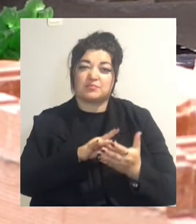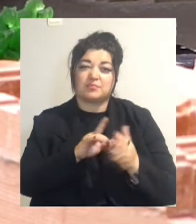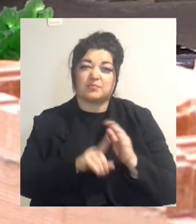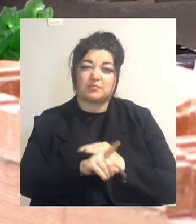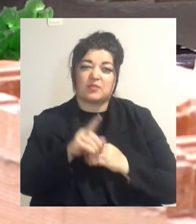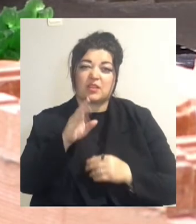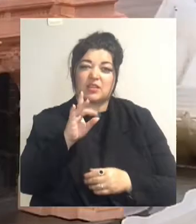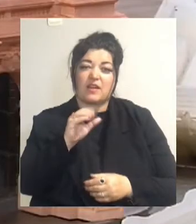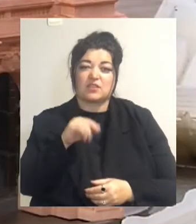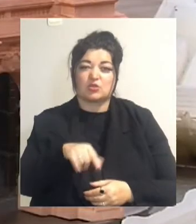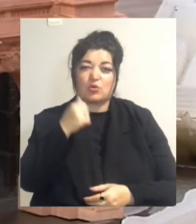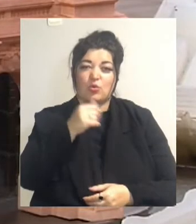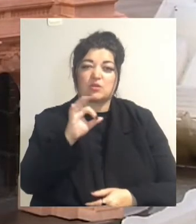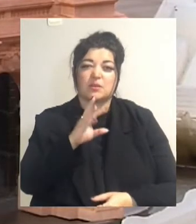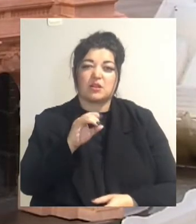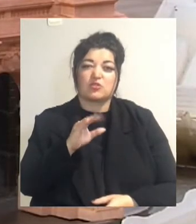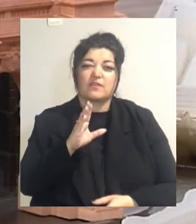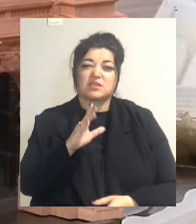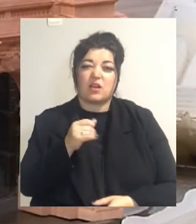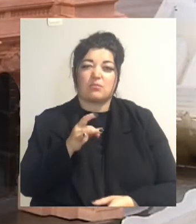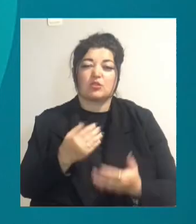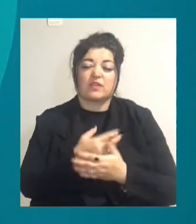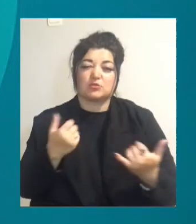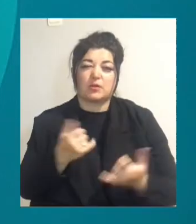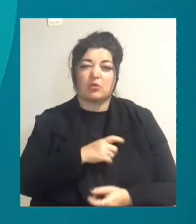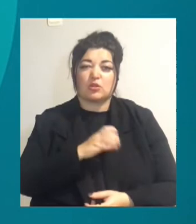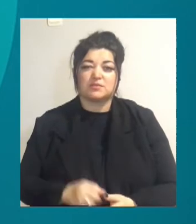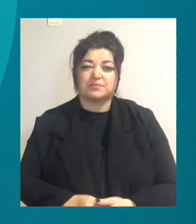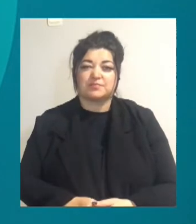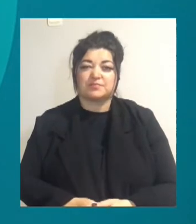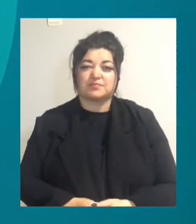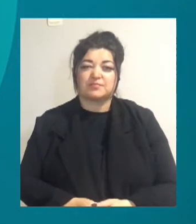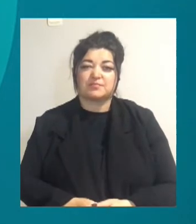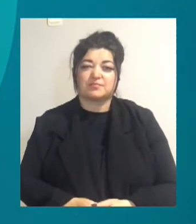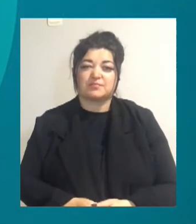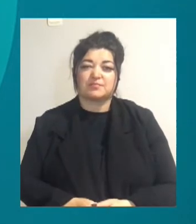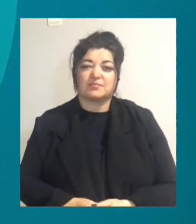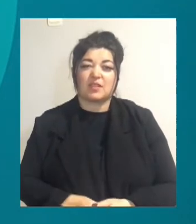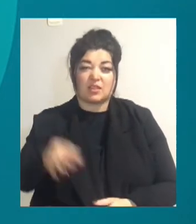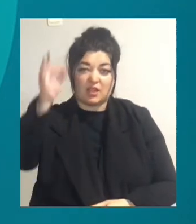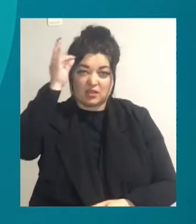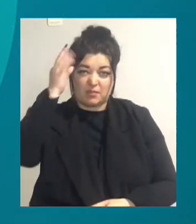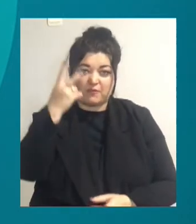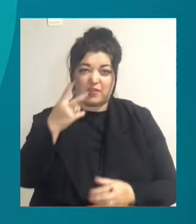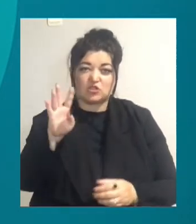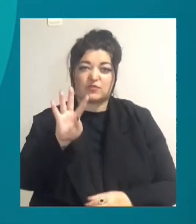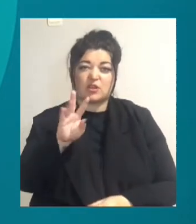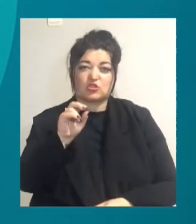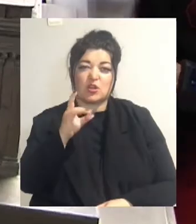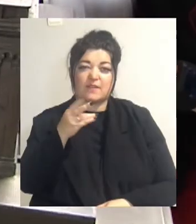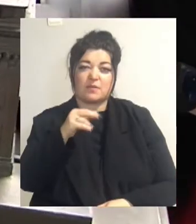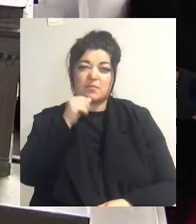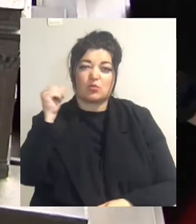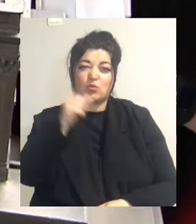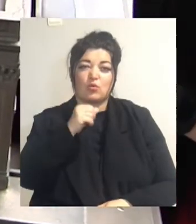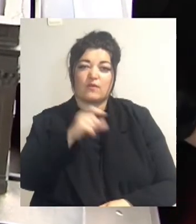Мельниченко, Володислава Гарбер, новини на Суспільному, Одеса. Нагадаємо, 24 червня минулого року в Одесі